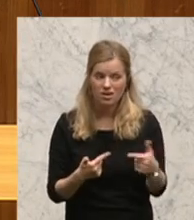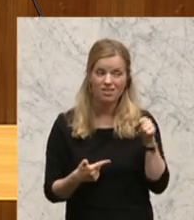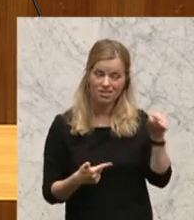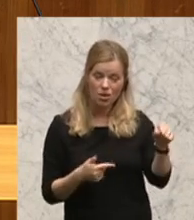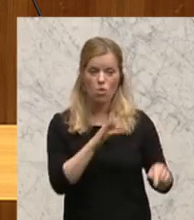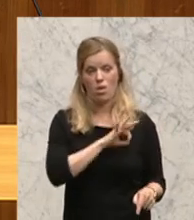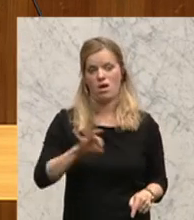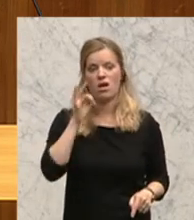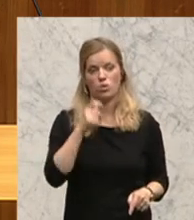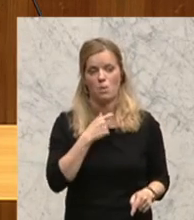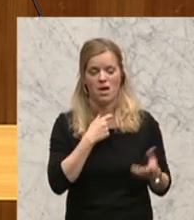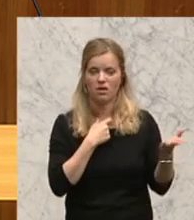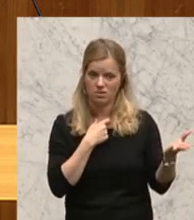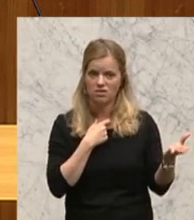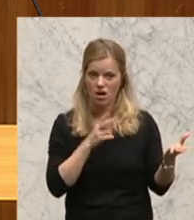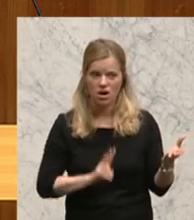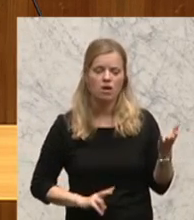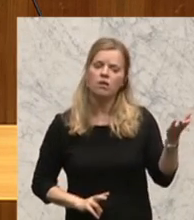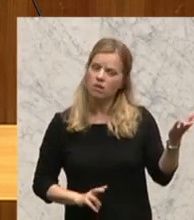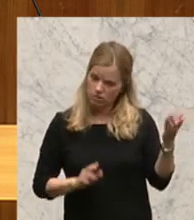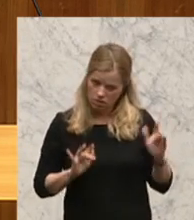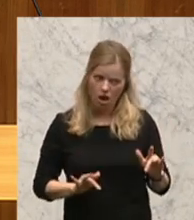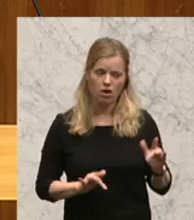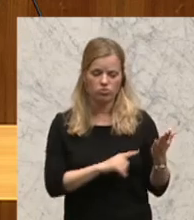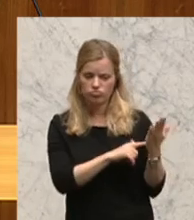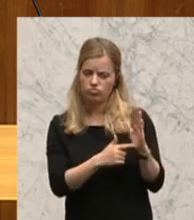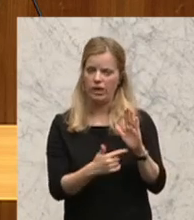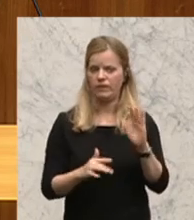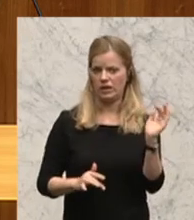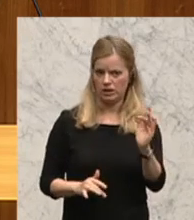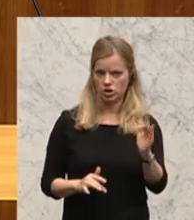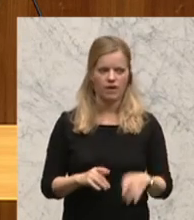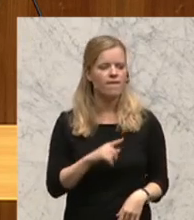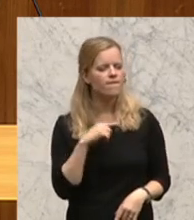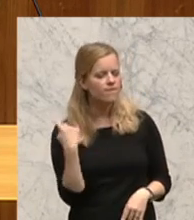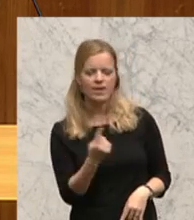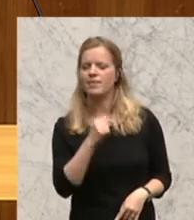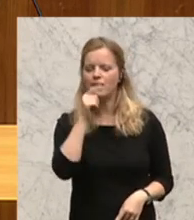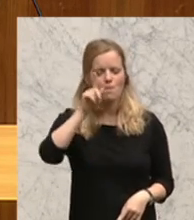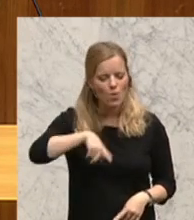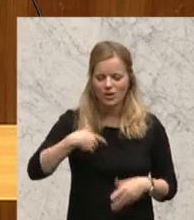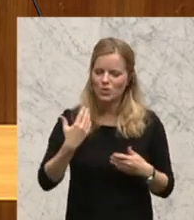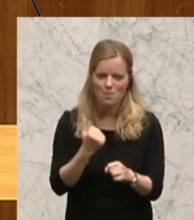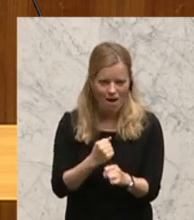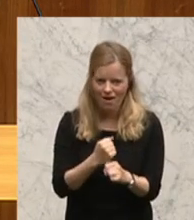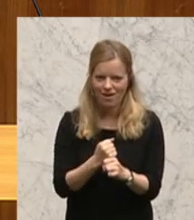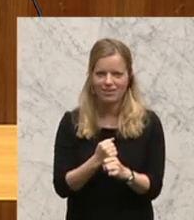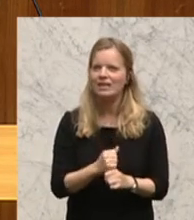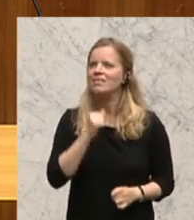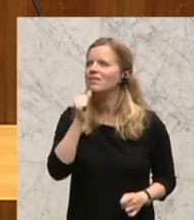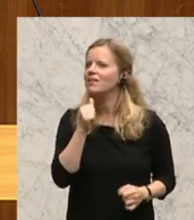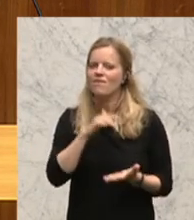Bürgerinnen und Bürger, auch für jene, die das kritisch sehen. Wir werden das nicht wiederholen monatlich, auch nicht quartalsmäßig, auch nicht halbjährlich.